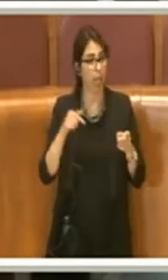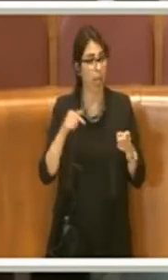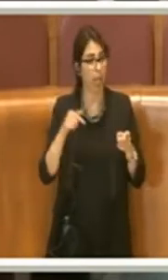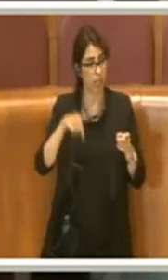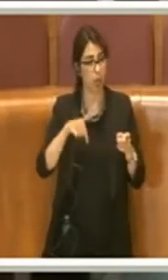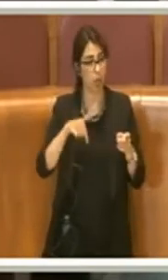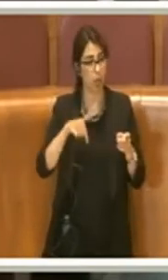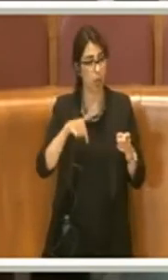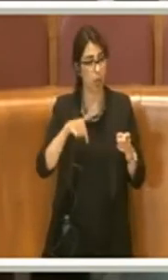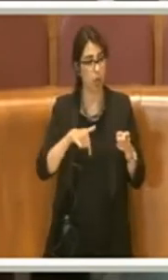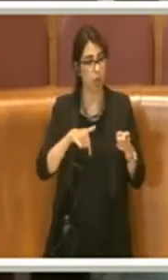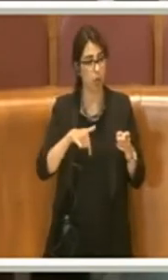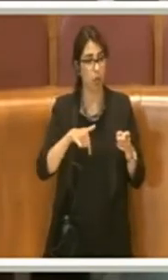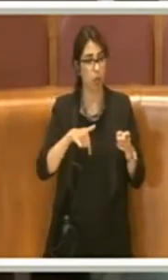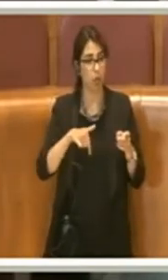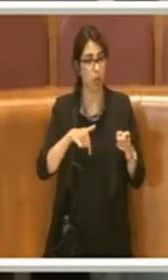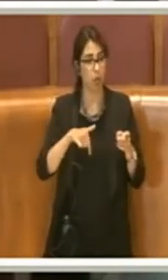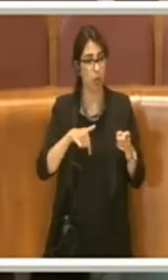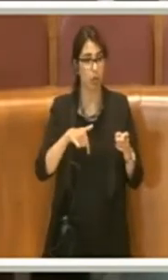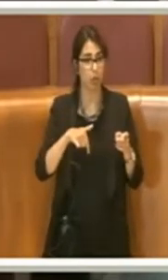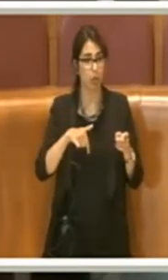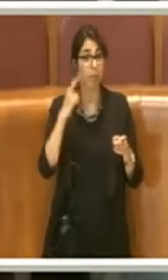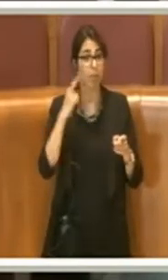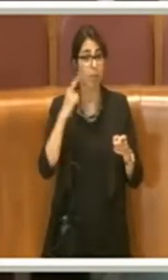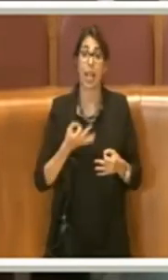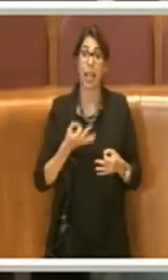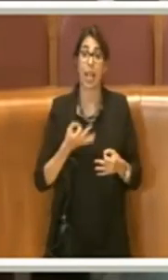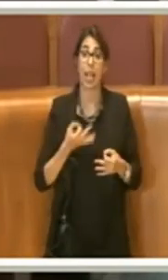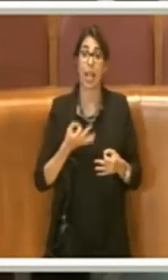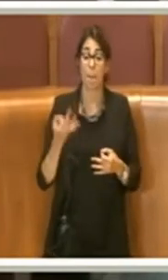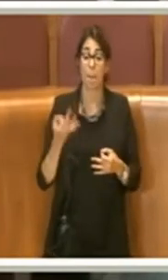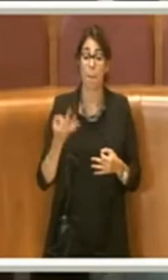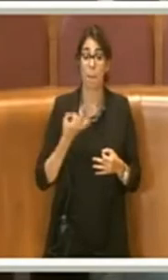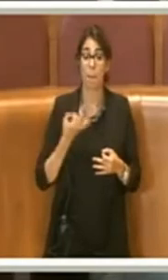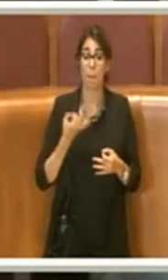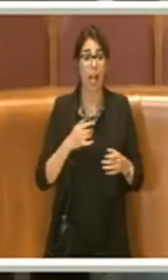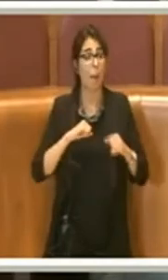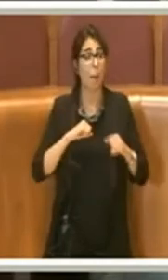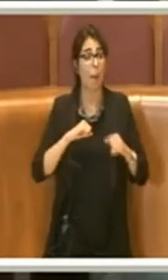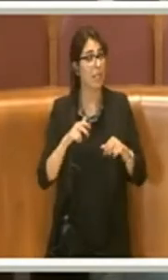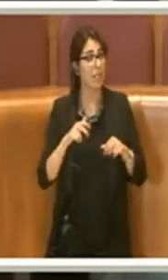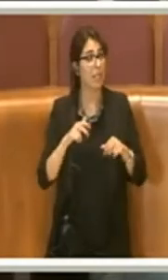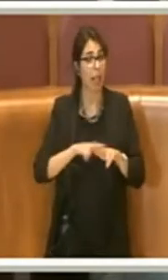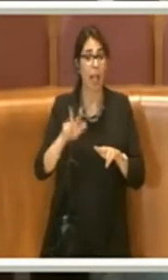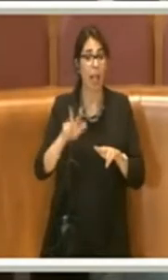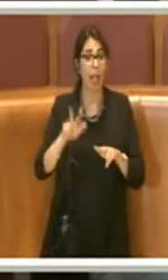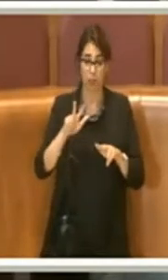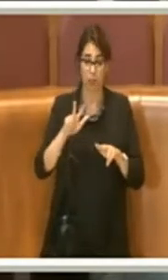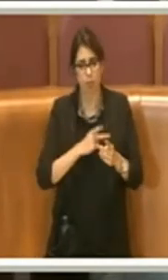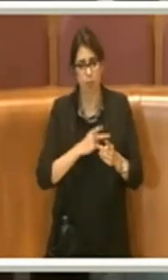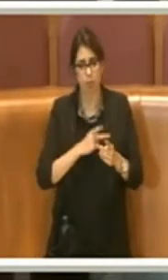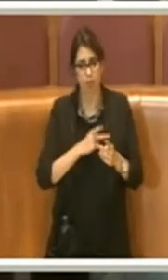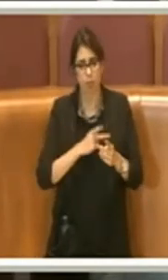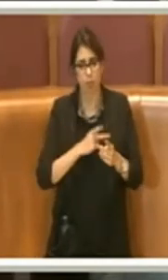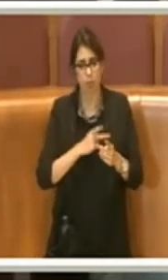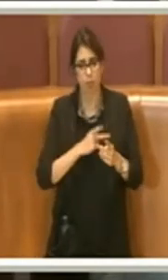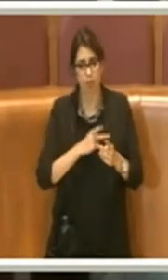ricordando che l'amministrazione capitolina ha cercato, nell'ambito di quelle che sono le sue competenze,